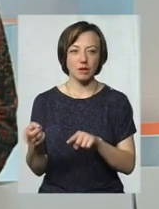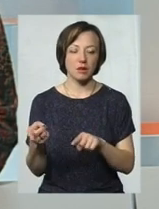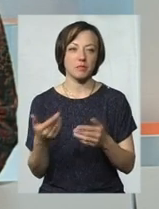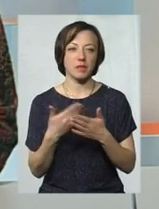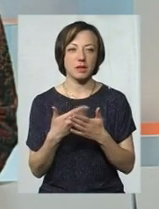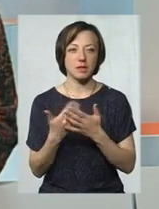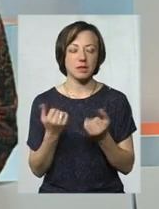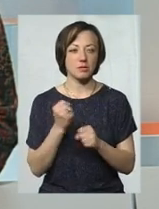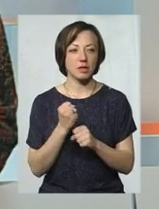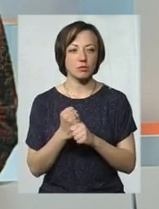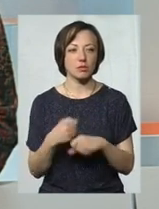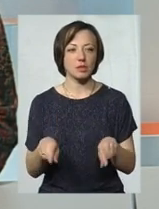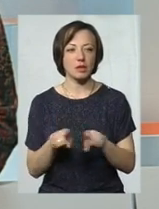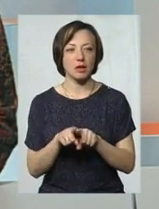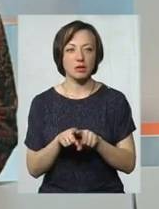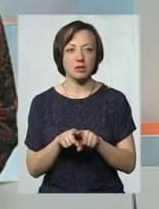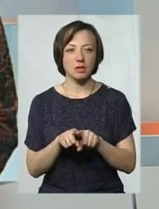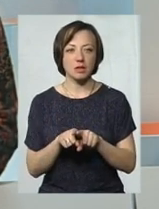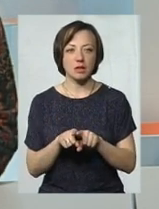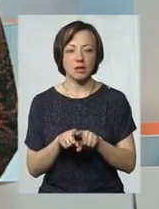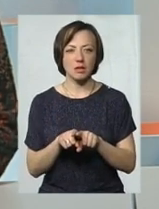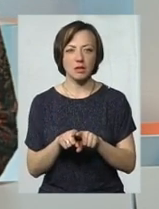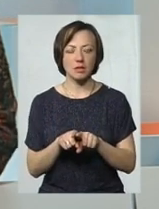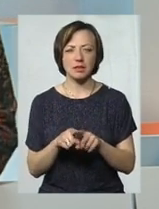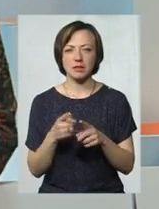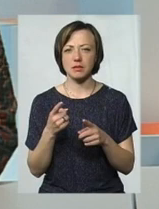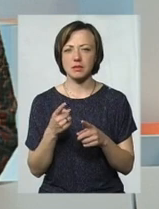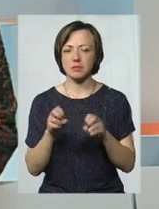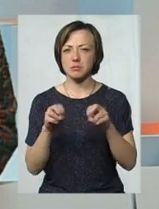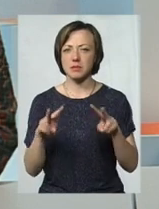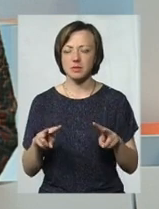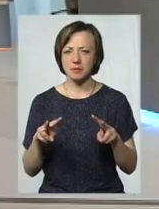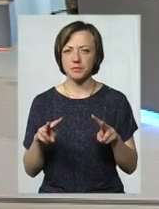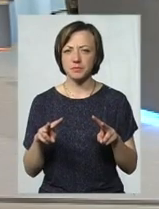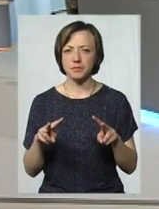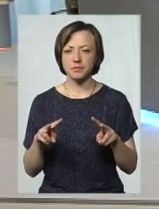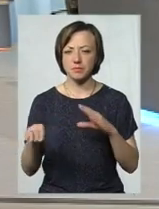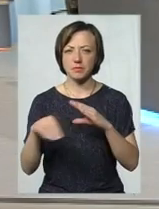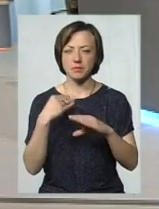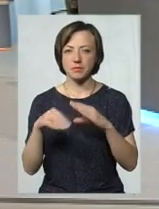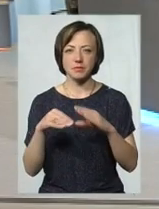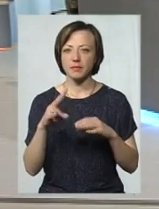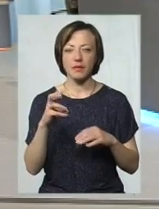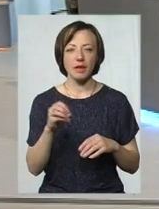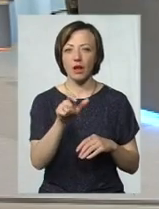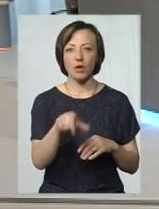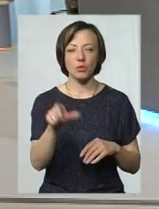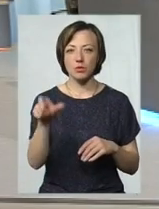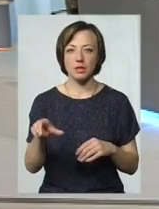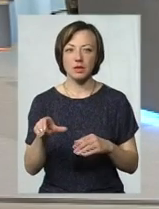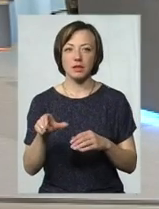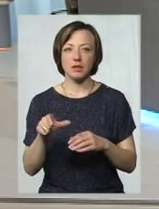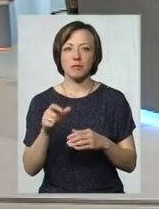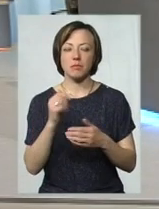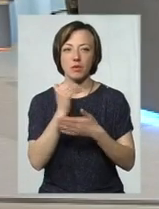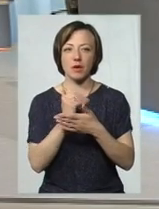От ми, наприклад, зараз працюємо також над ботами в месенджерах. Тобто це, можна так сказати, якісь нелюди, яким ми написали